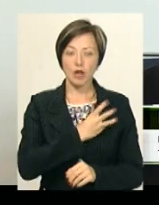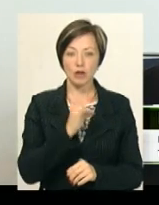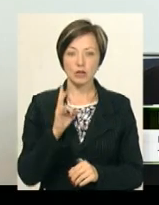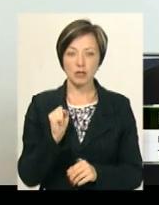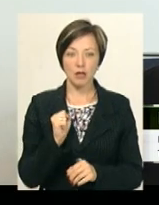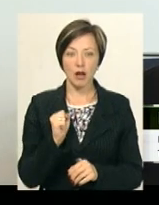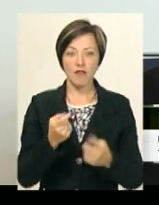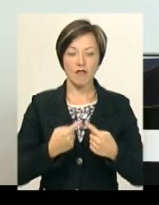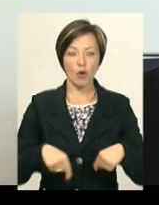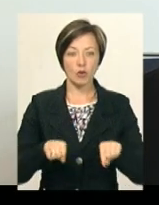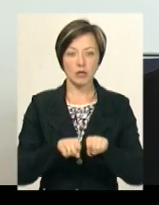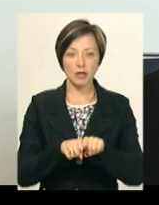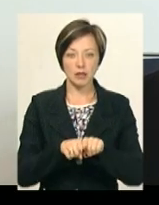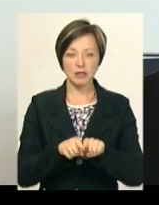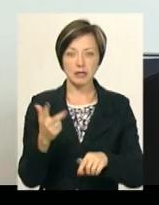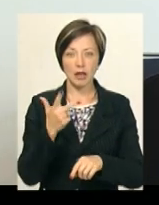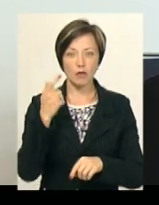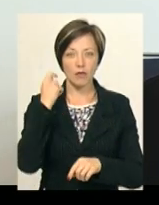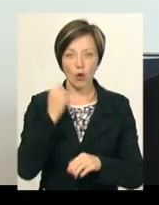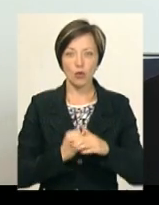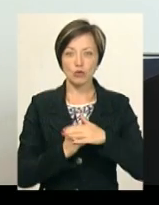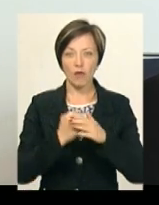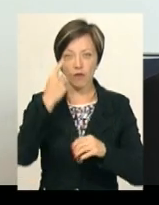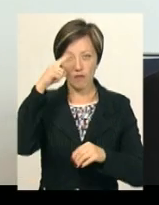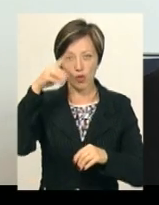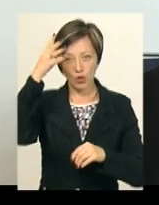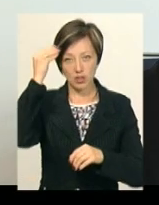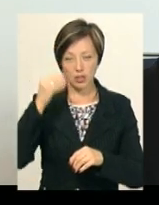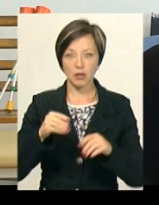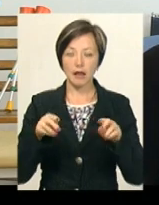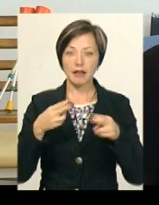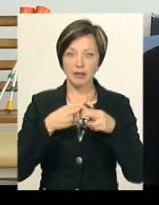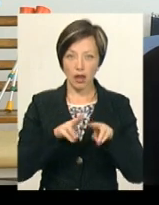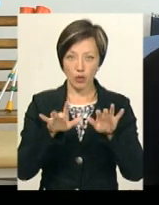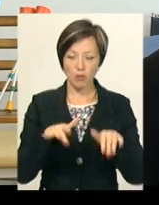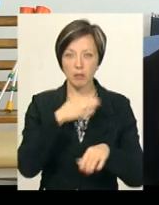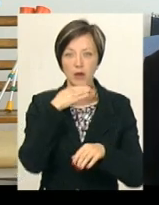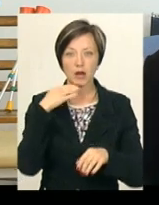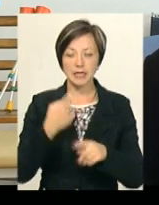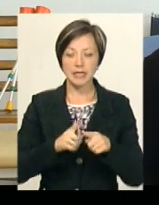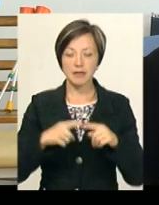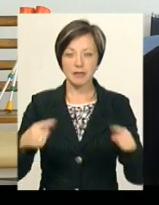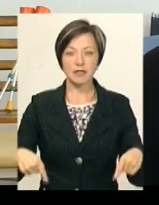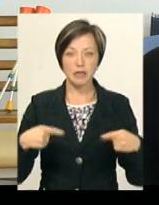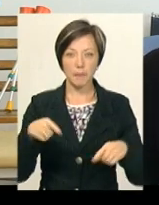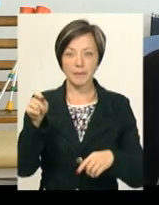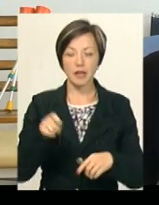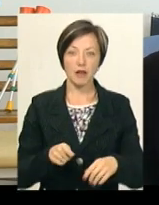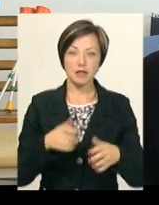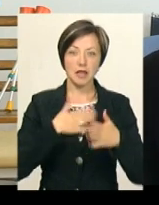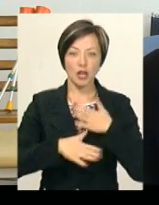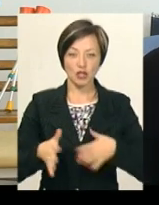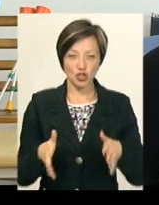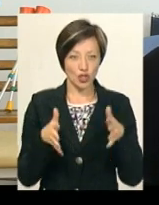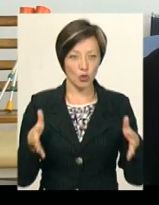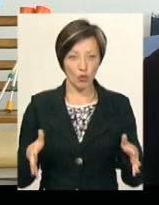факультет університета третього віку основи володіння ортехнікою є дуже багато. Ці візки, які приїхали, ми зразу зраділи тим, що вони такі широкі,